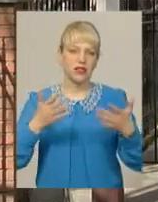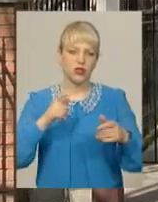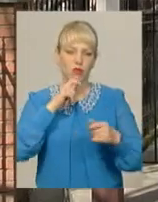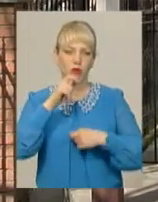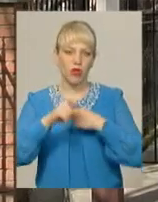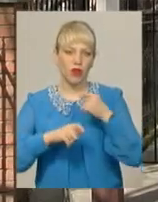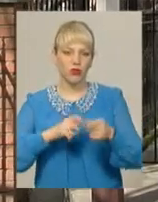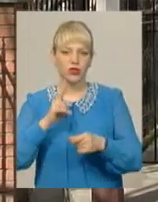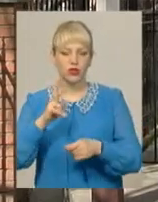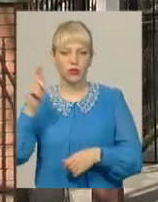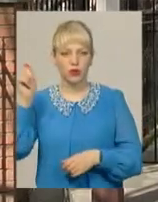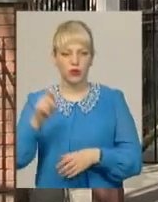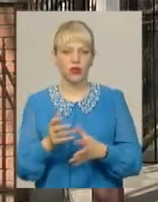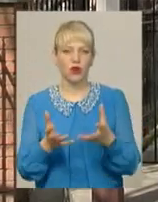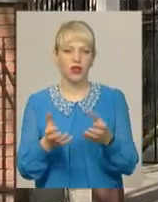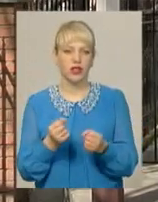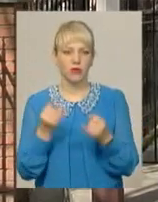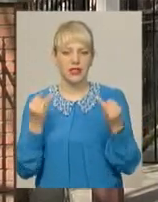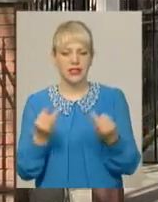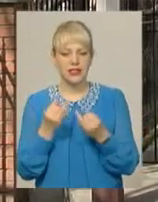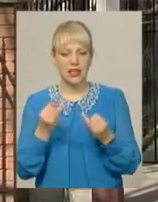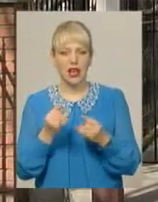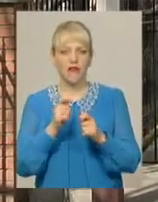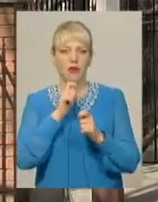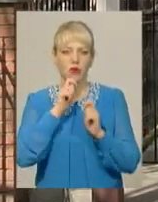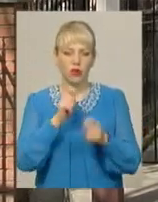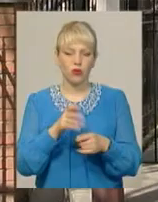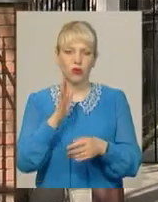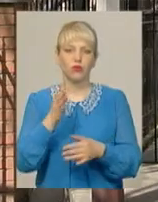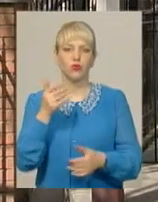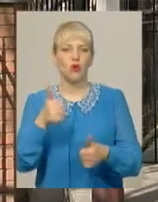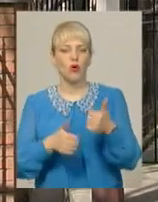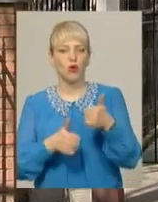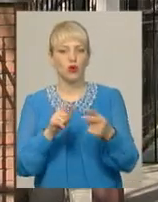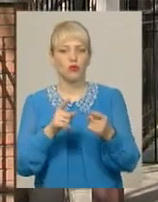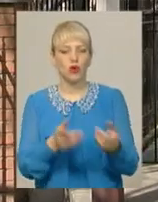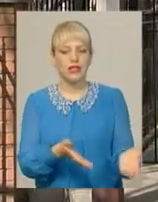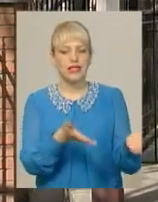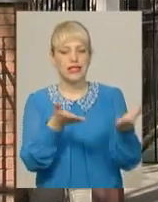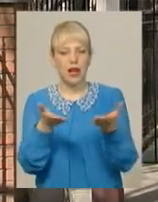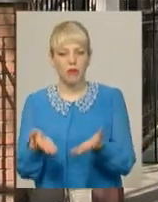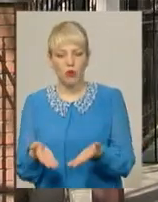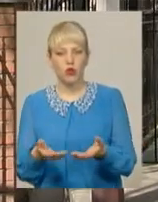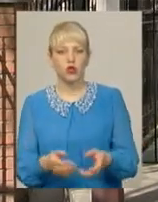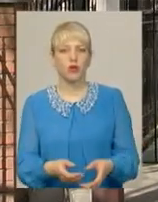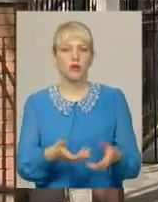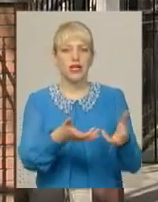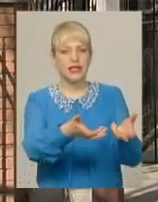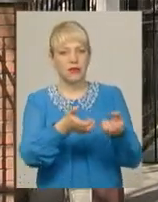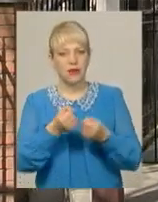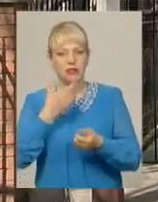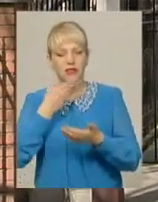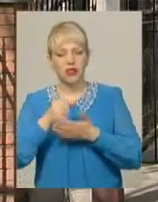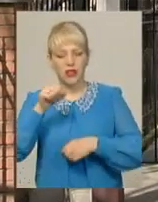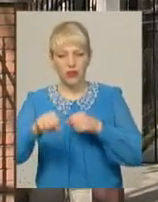Фактично кожен, хто приїде, отримує якийсь подарунок, будуть цікаві конкурси. Тому запрошуємо виймати своїх залізних коней зі стаєнь,